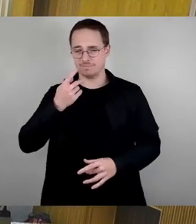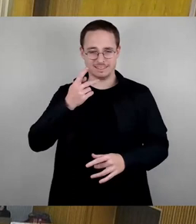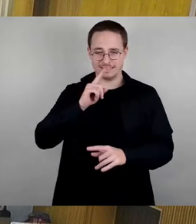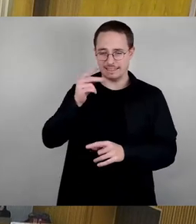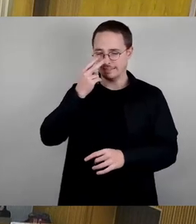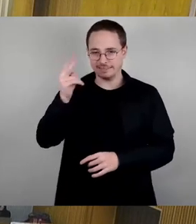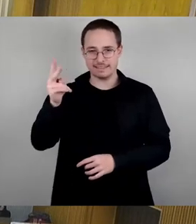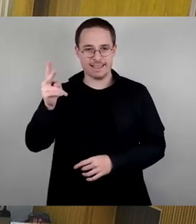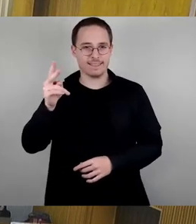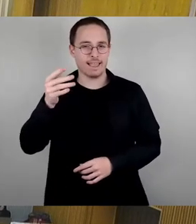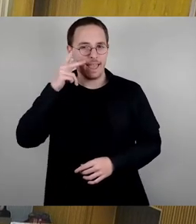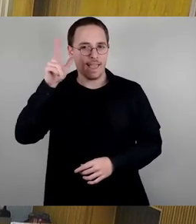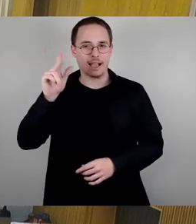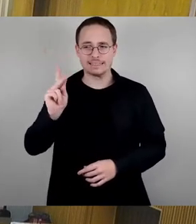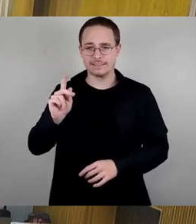Bitte?